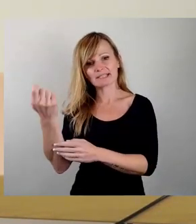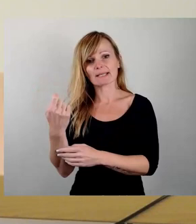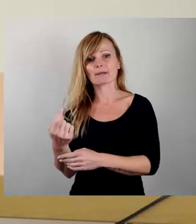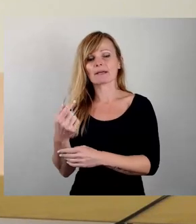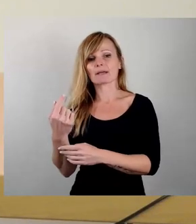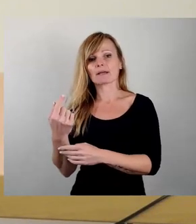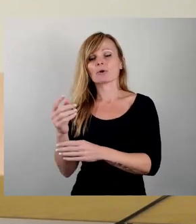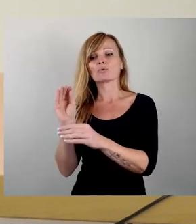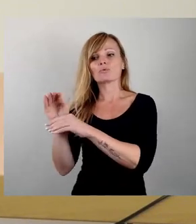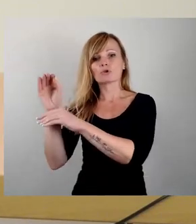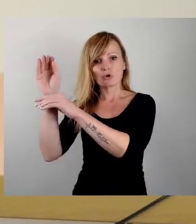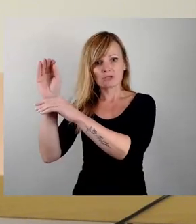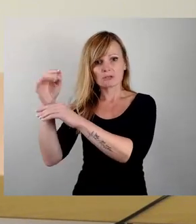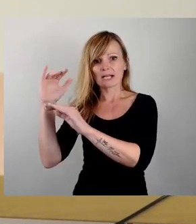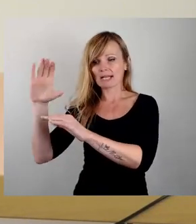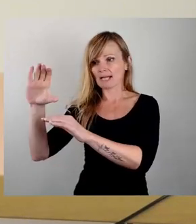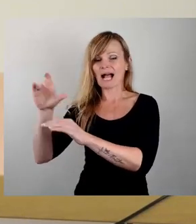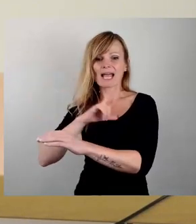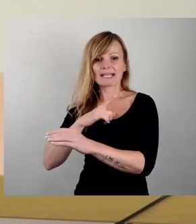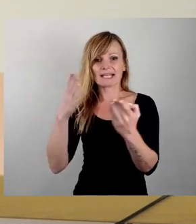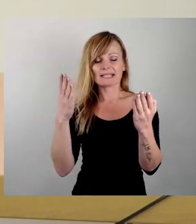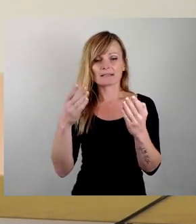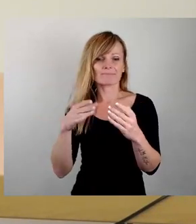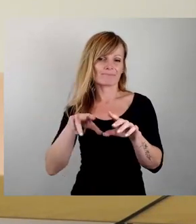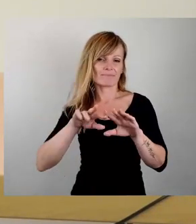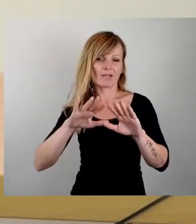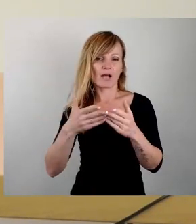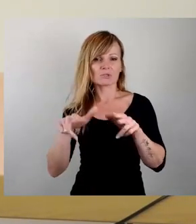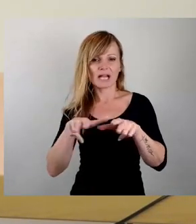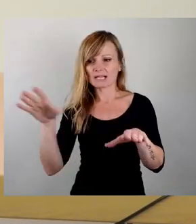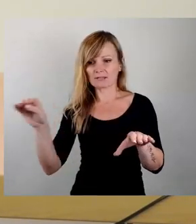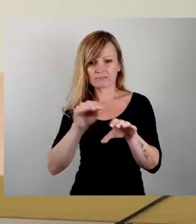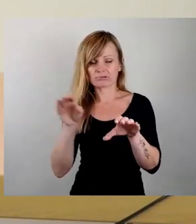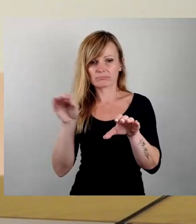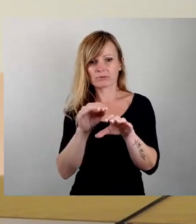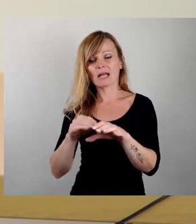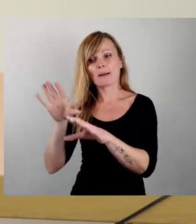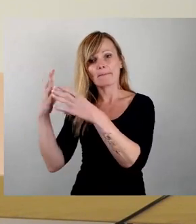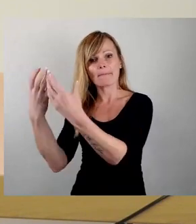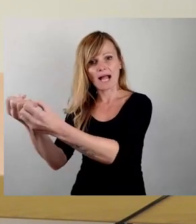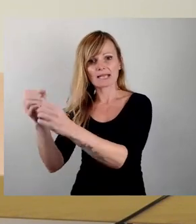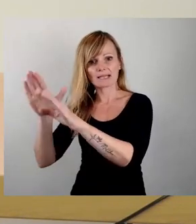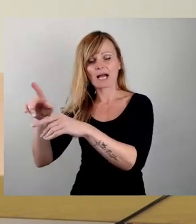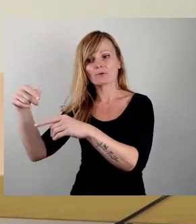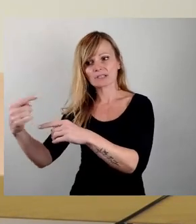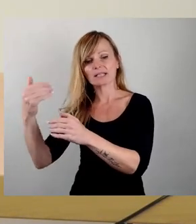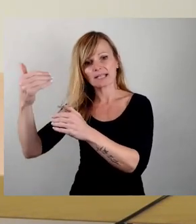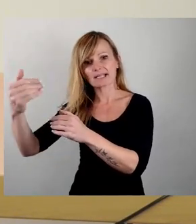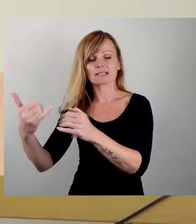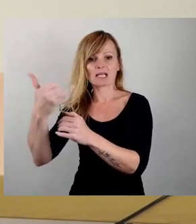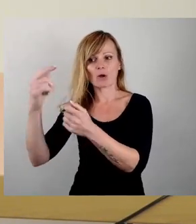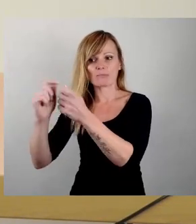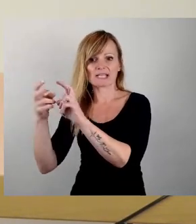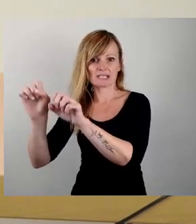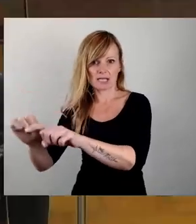einzahlt, behalten darf, um das jetzt Schritt für Schritt über die Jahre auch wirklich umzusetzen. Der Wille dazu ist da. Die Orte